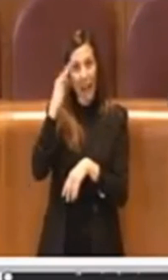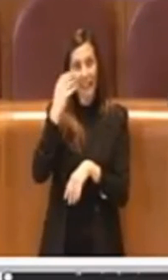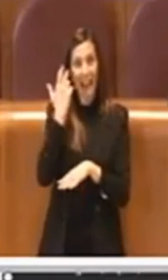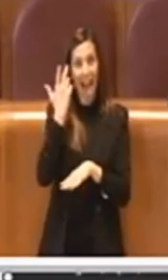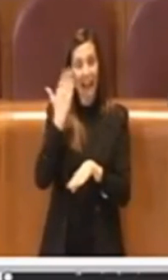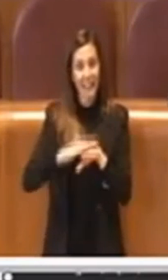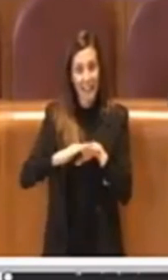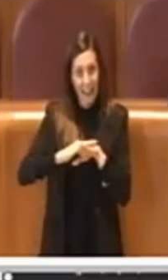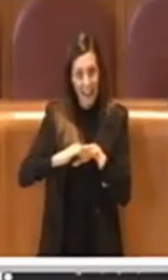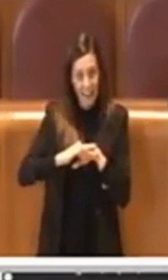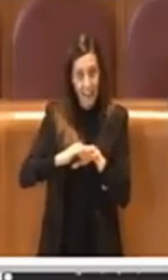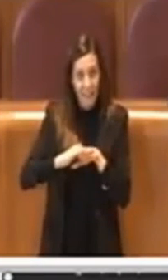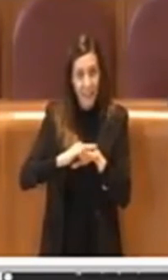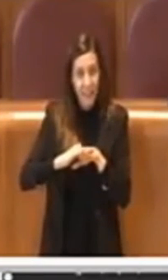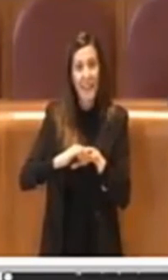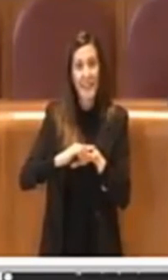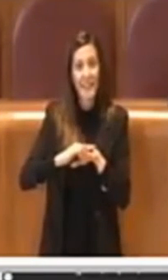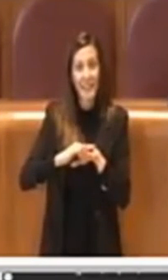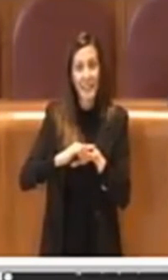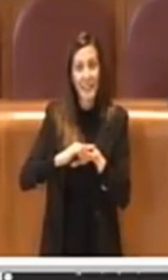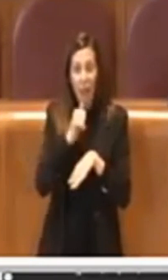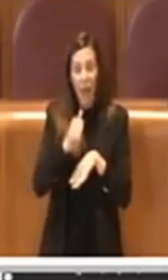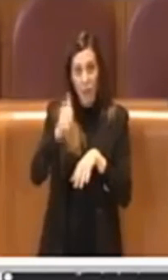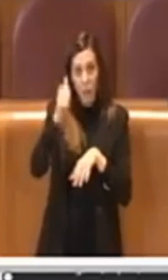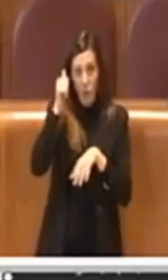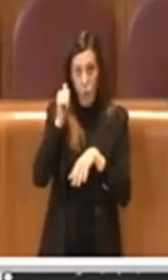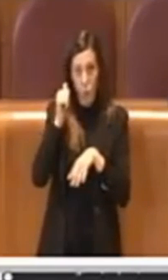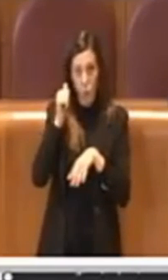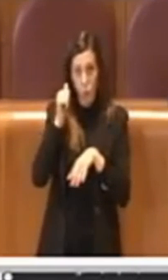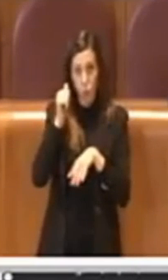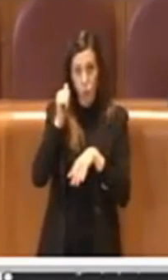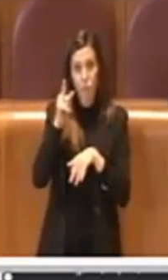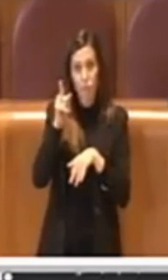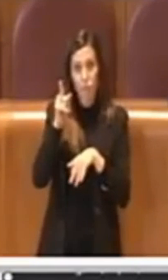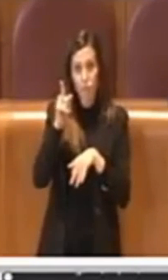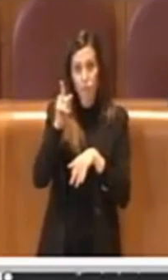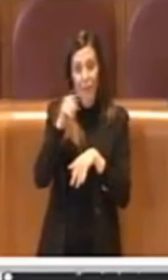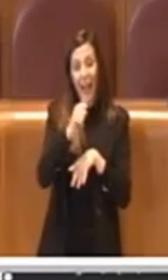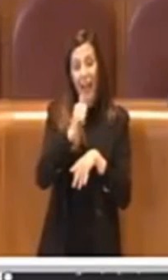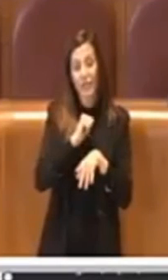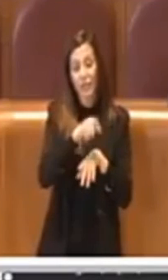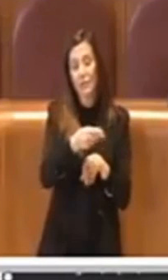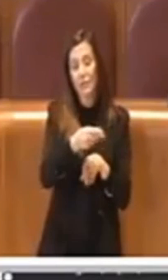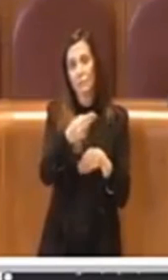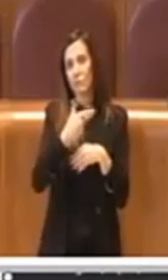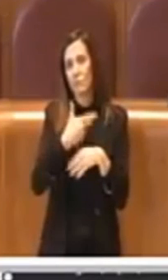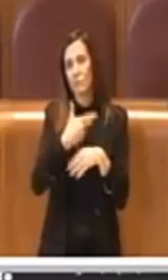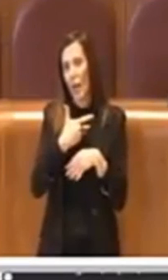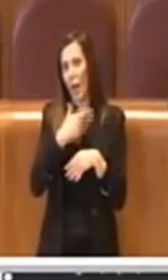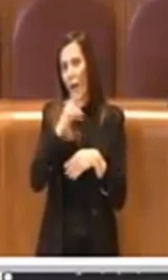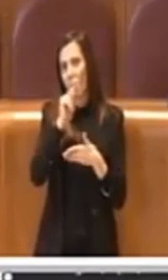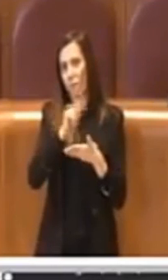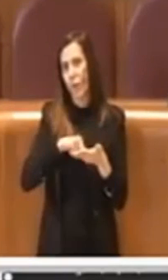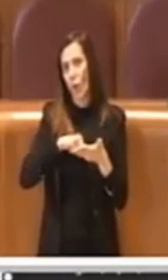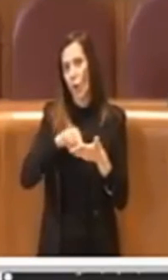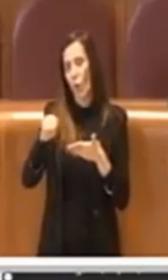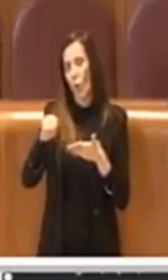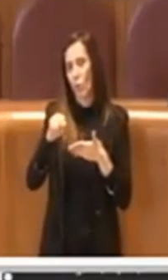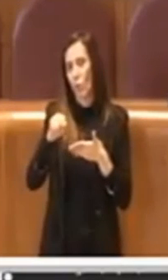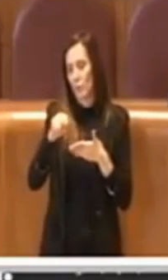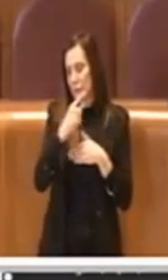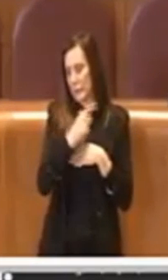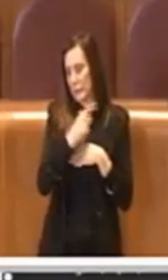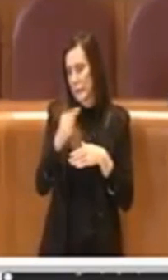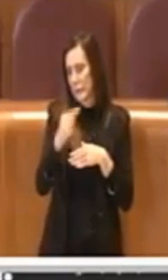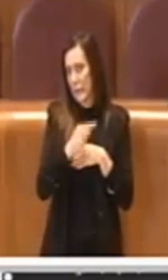soprattutto l'anno scorso, ci ha dato un voto impietoso, ma io concordo con il giudizio che i